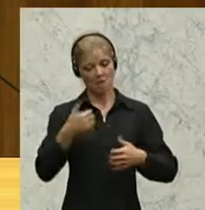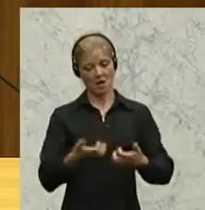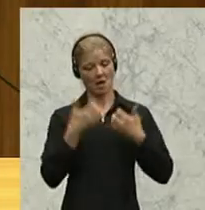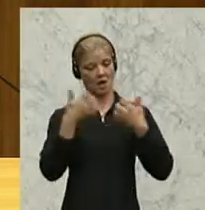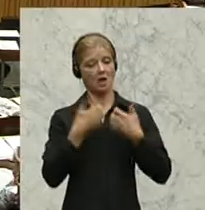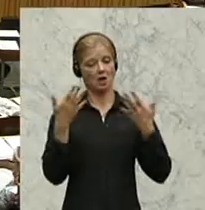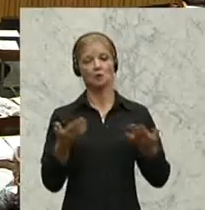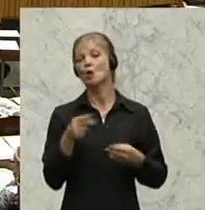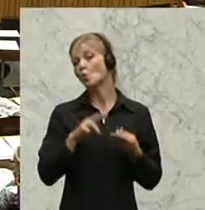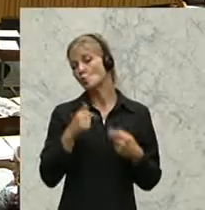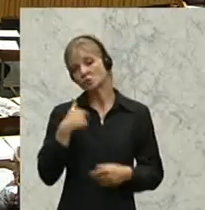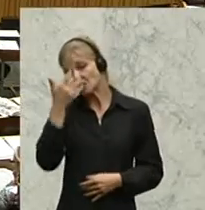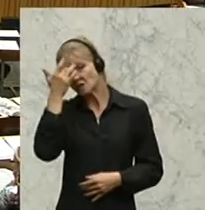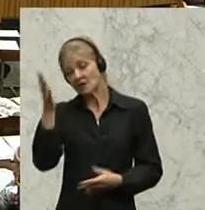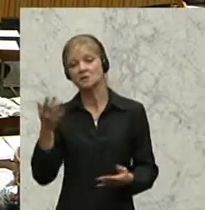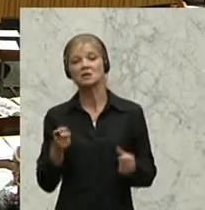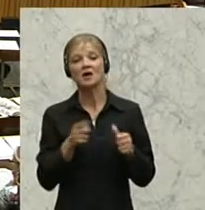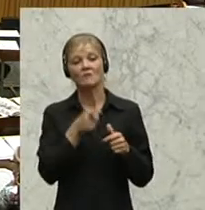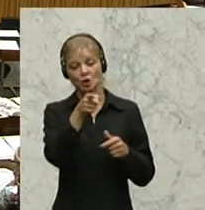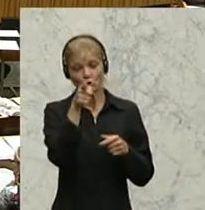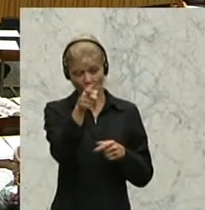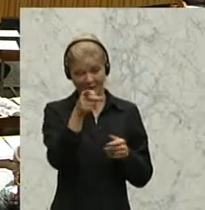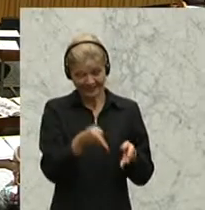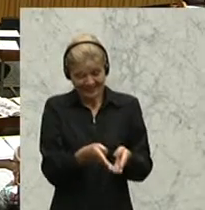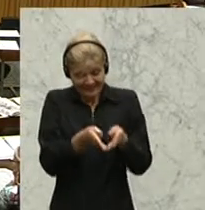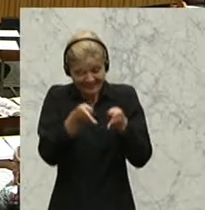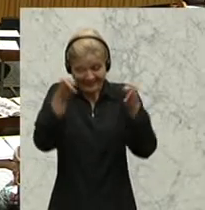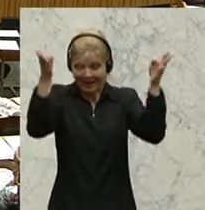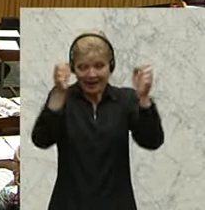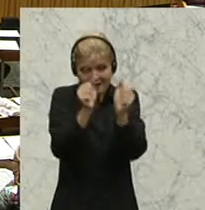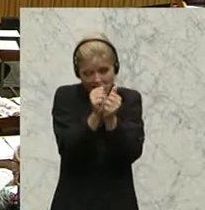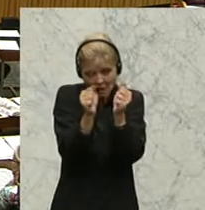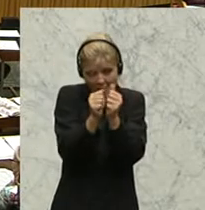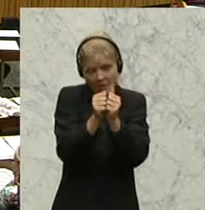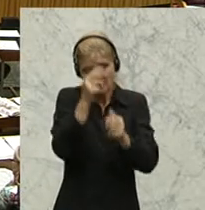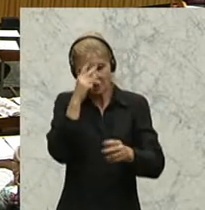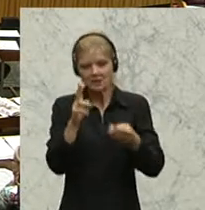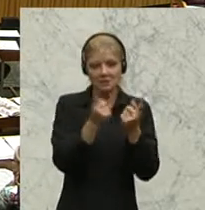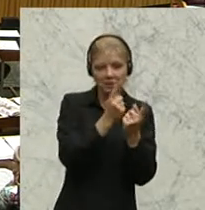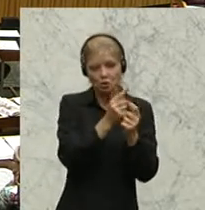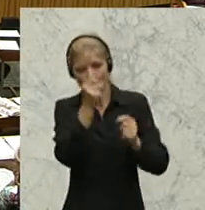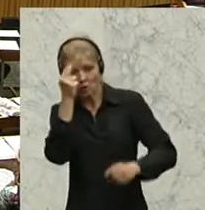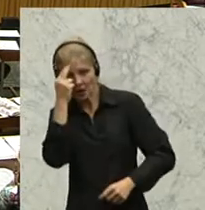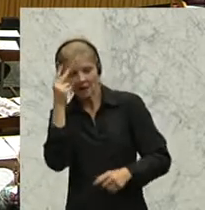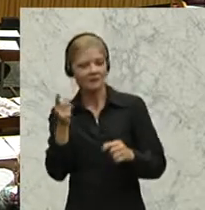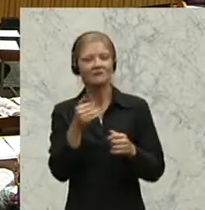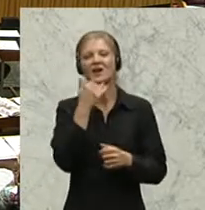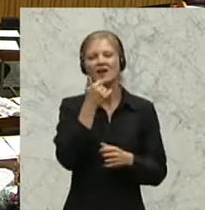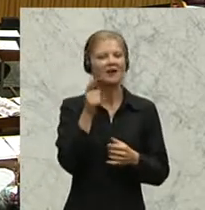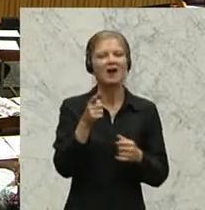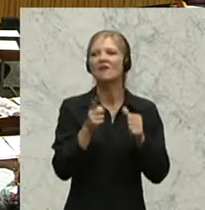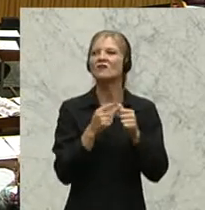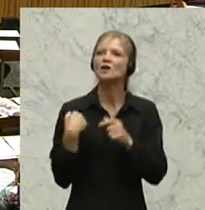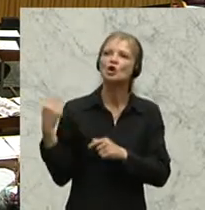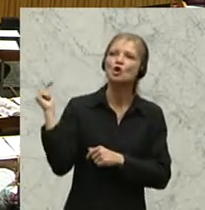wenn Sie diese Talenge dort kennen, wenn Sie die Situation kennen, weil egal, ob Sie über Oberndorf kommen, ob Sie